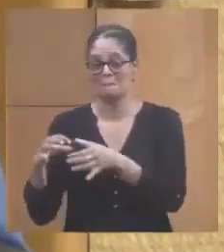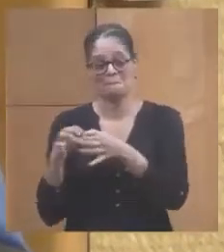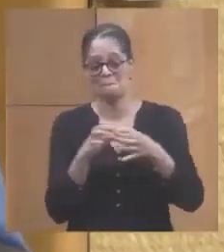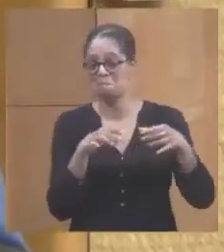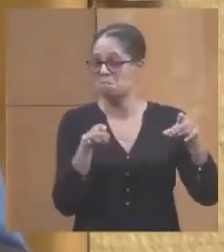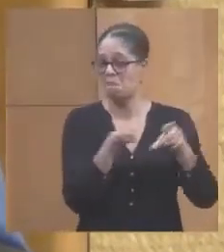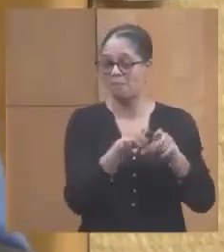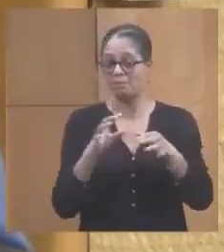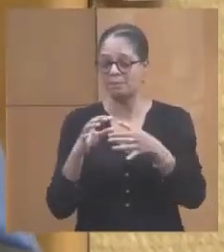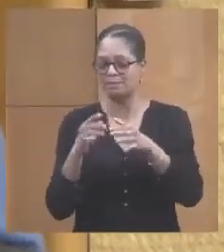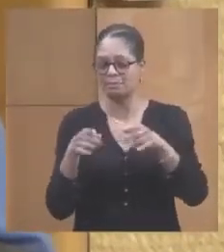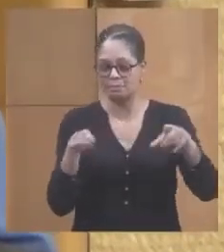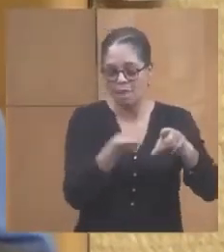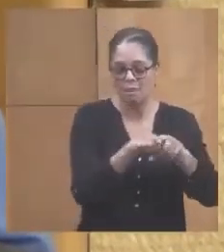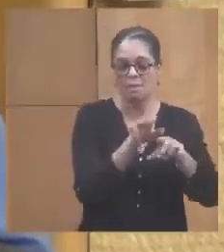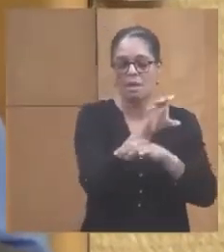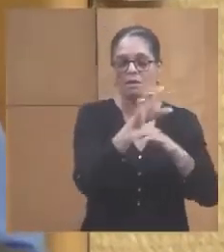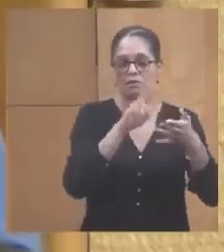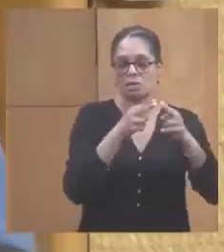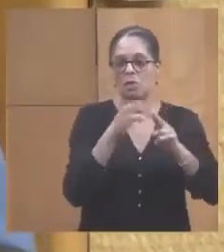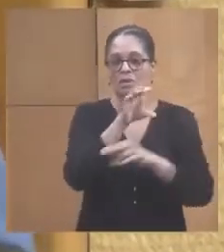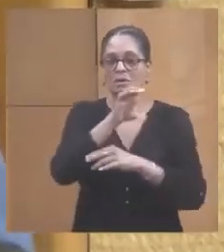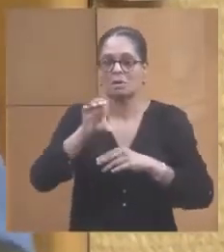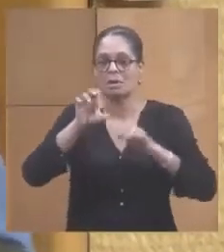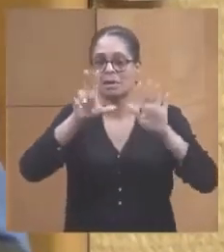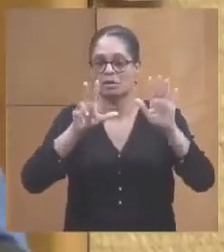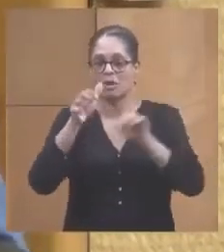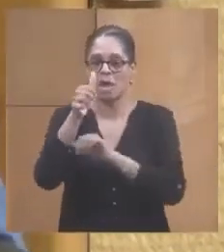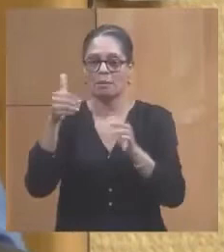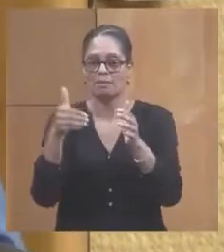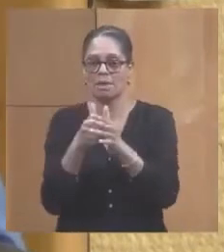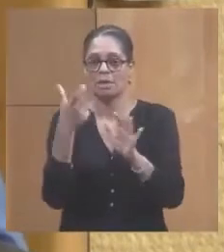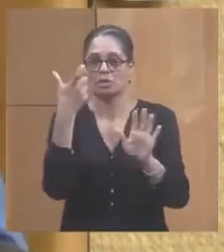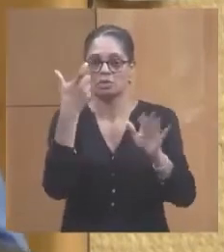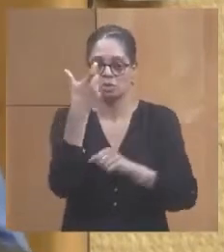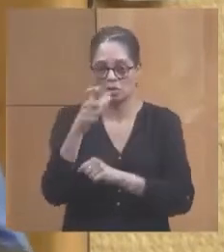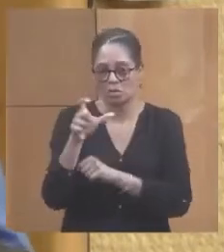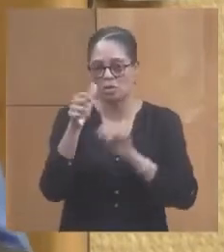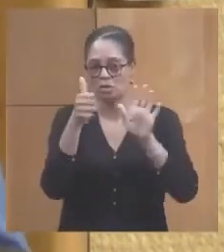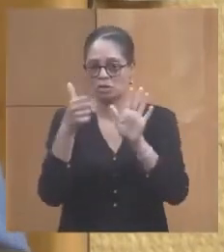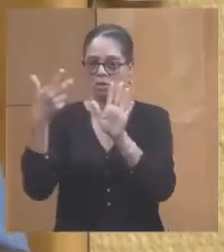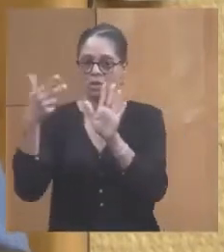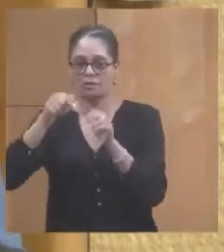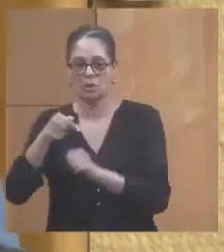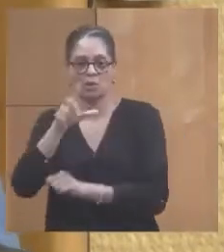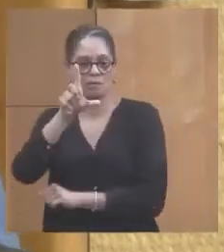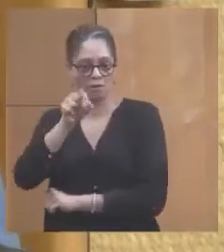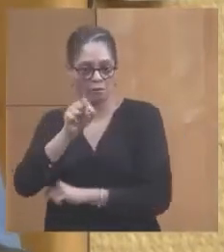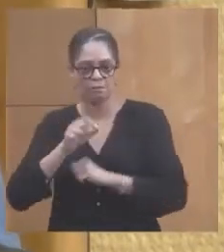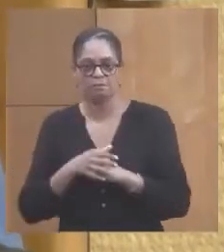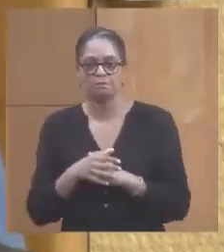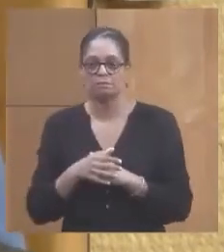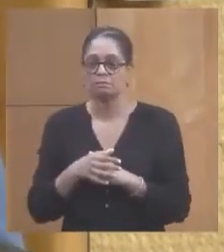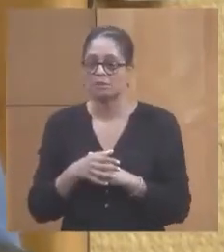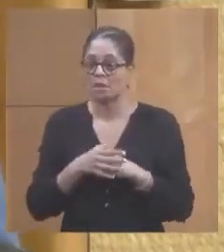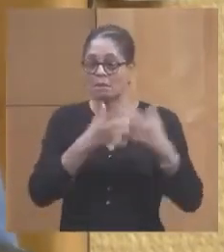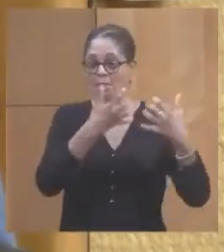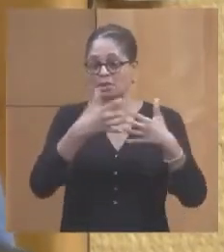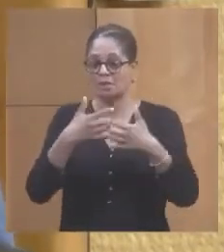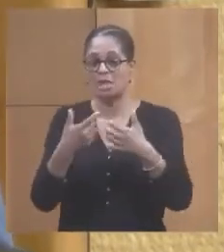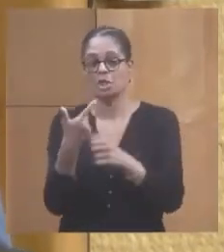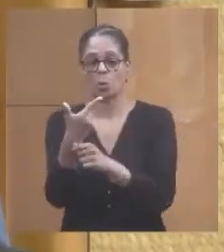celui du François. 181 268 20, je trouve que c le même principe. Nous doublons les machines,